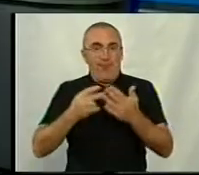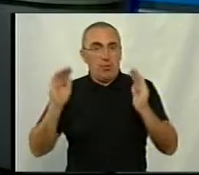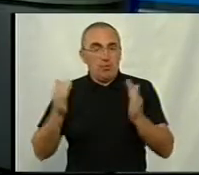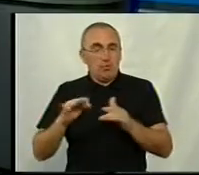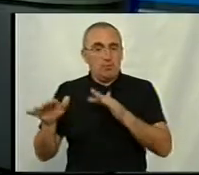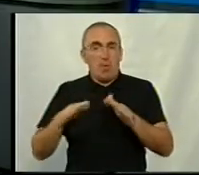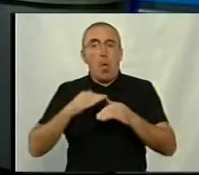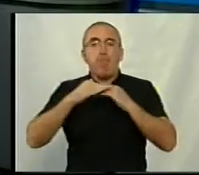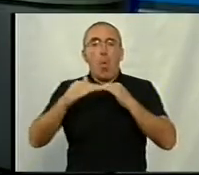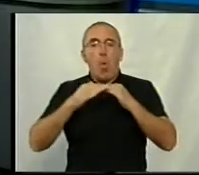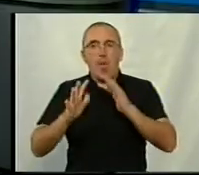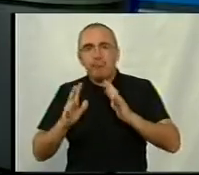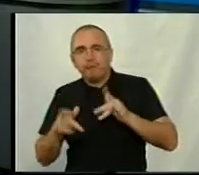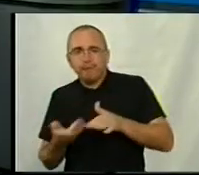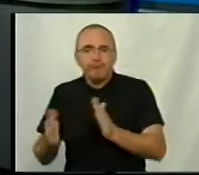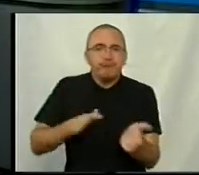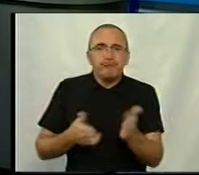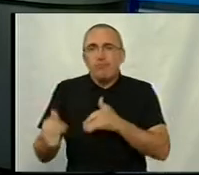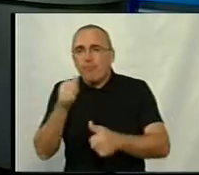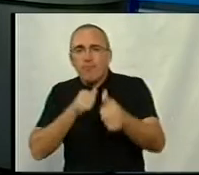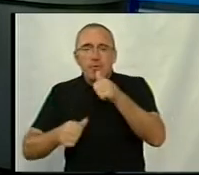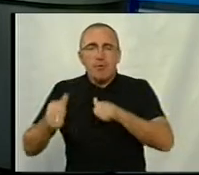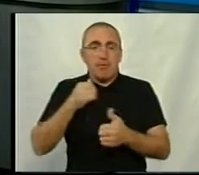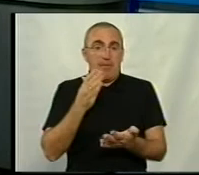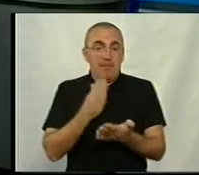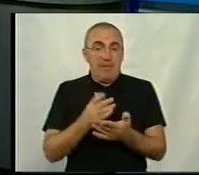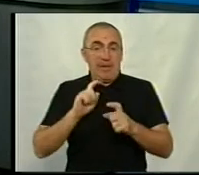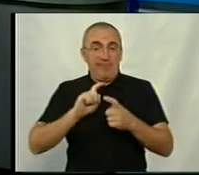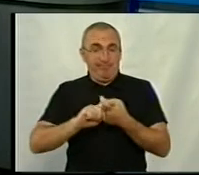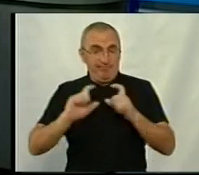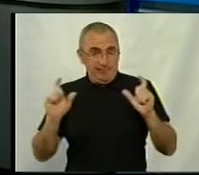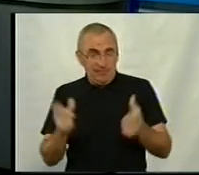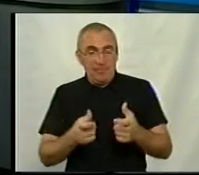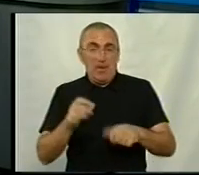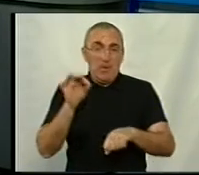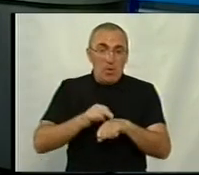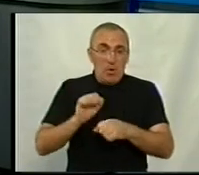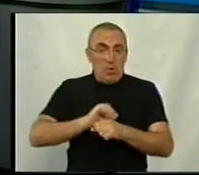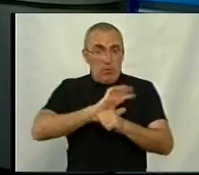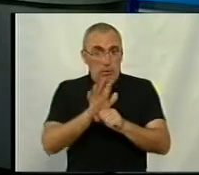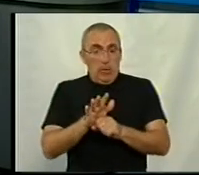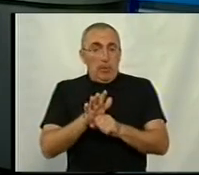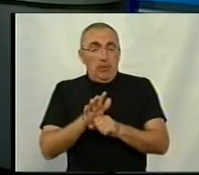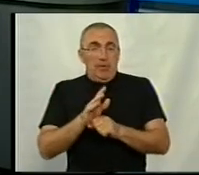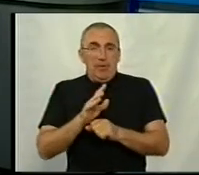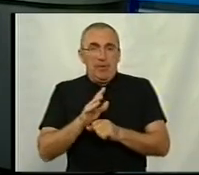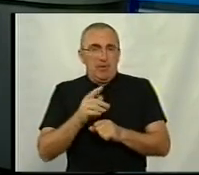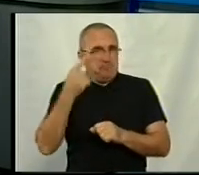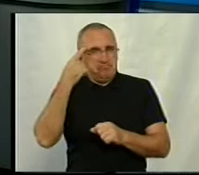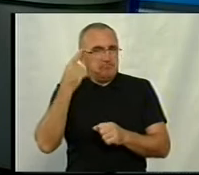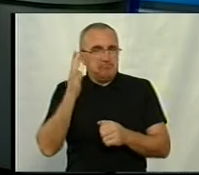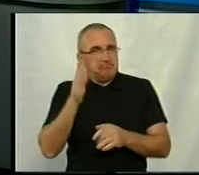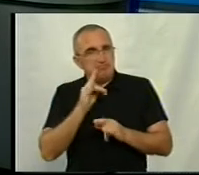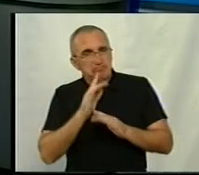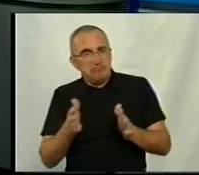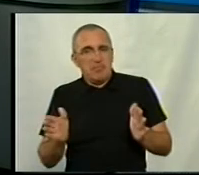польові випробування. Ну, навіть за існуючою епідеміною ситуацією із захворюванням на ковід, навряд чи є сенс